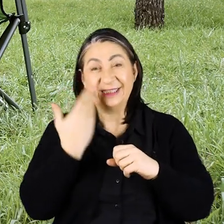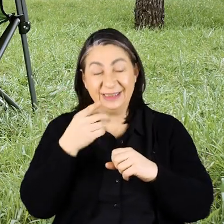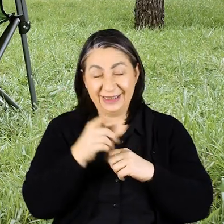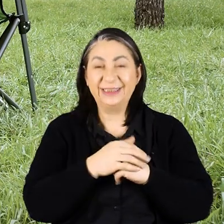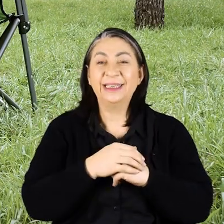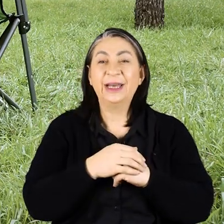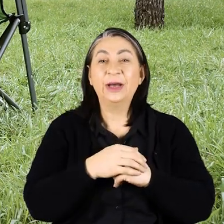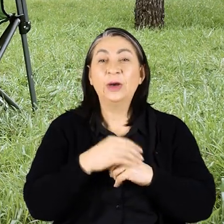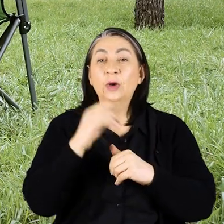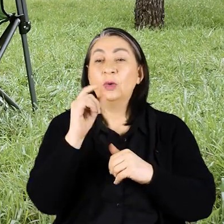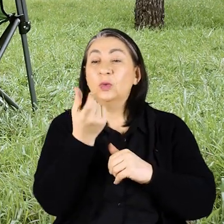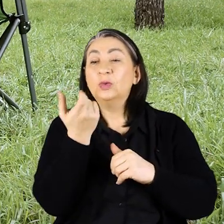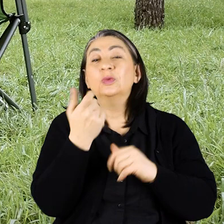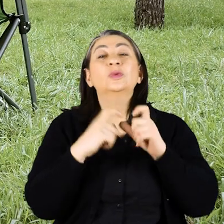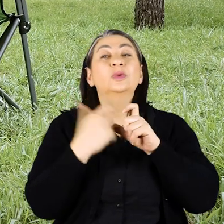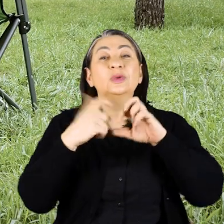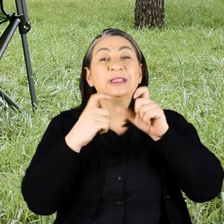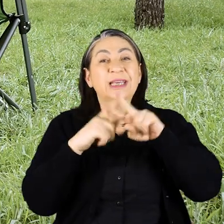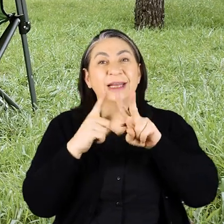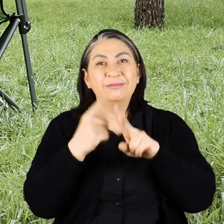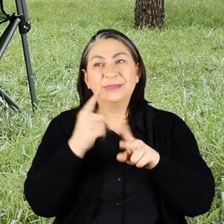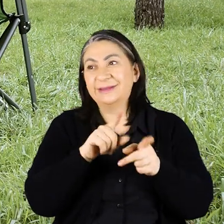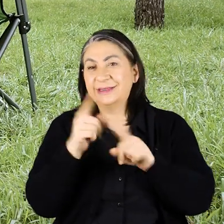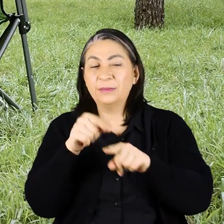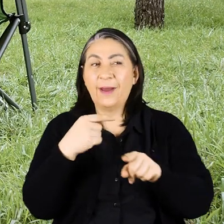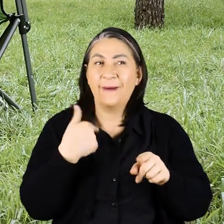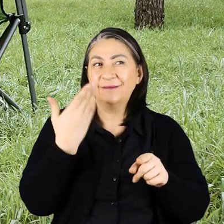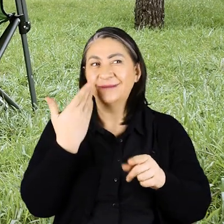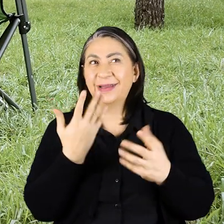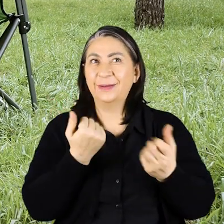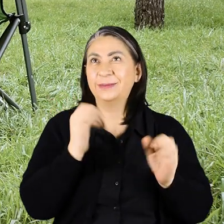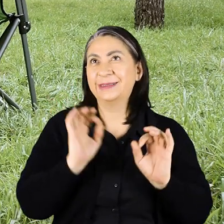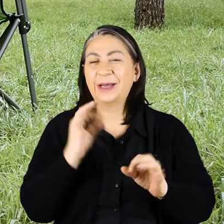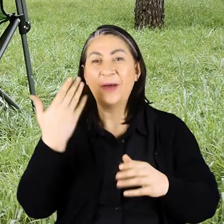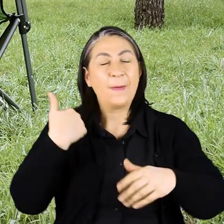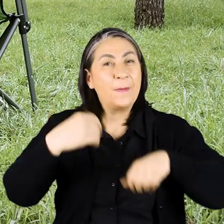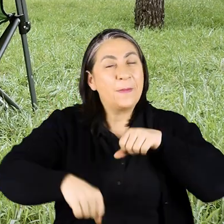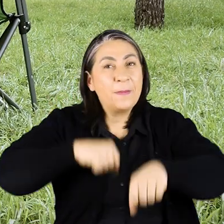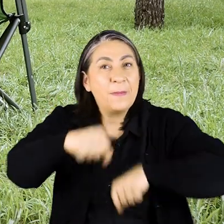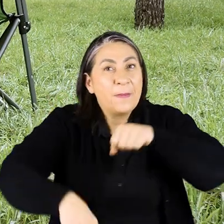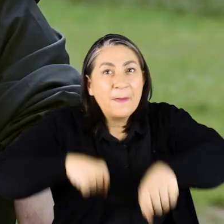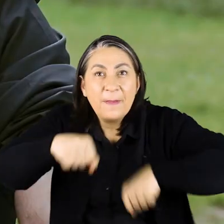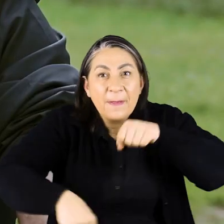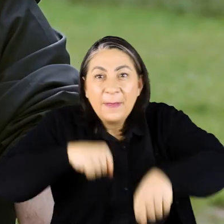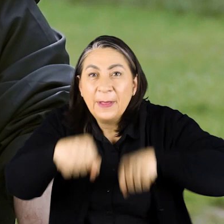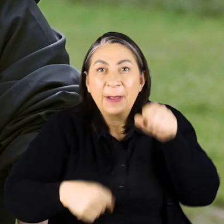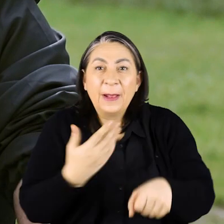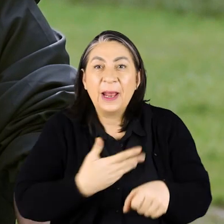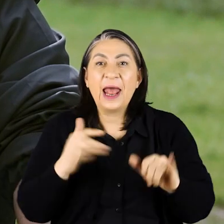da Aynen Uğurcan triatlo da geçtiği için Biraz daha şimdi cazip gelmeye başladı Ben de zaten önceden bisiklette çok haşır neşir olduğum için